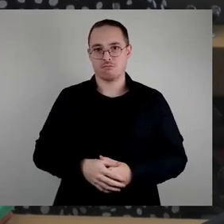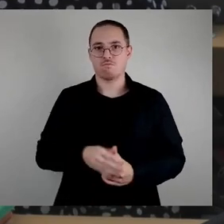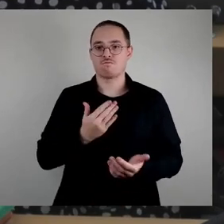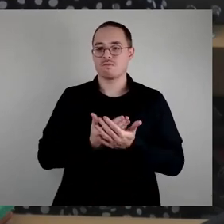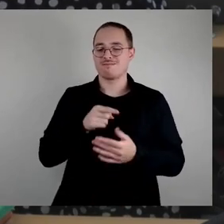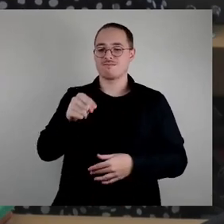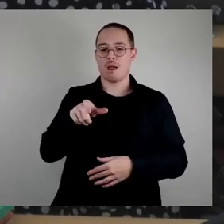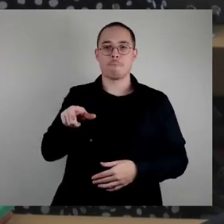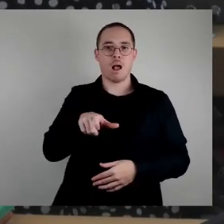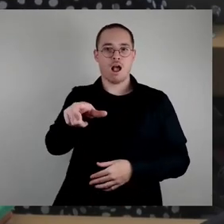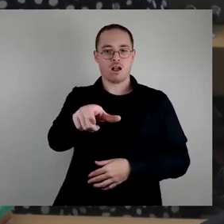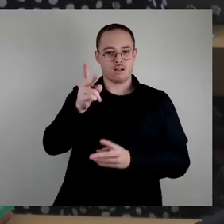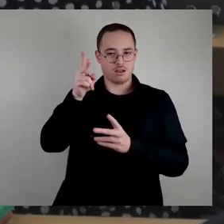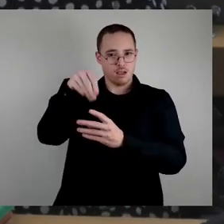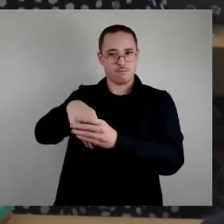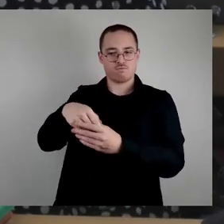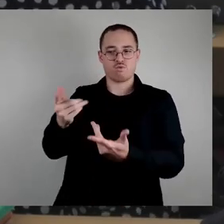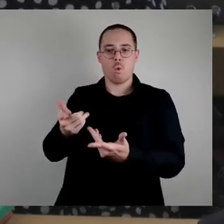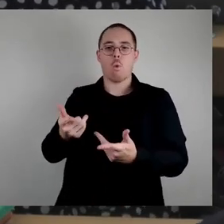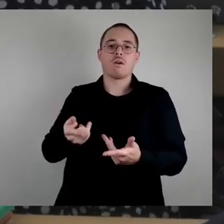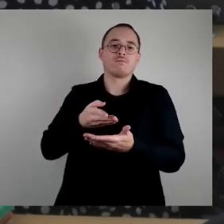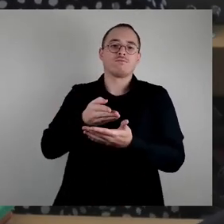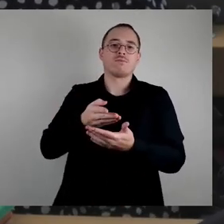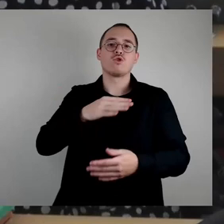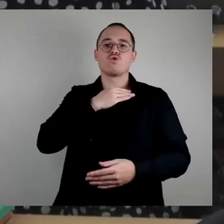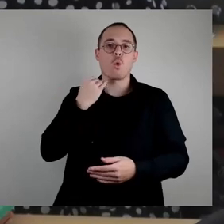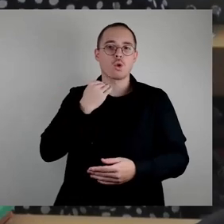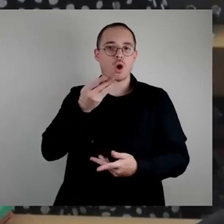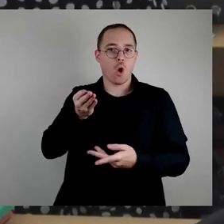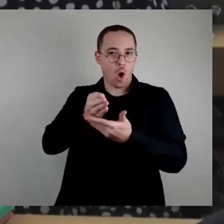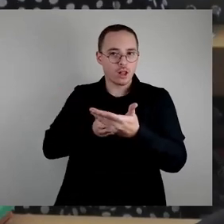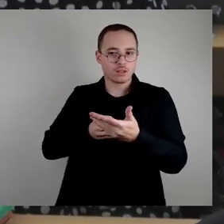und Ähnlichem ergeben, welche dann halt die Überschwemmungsgefahr erhöhen.